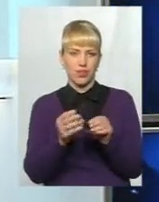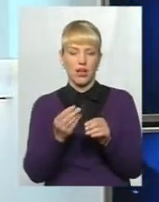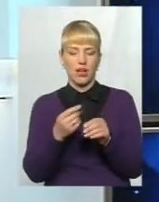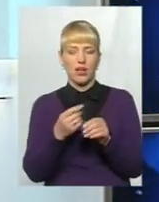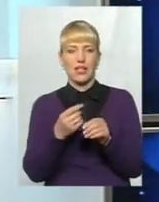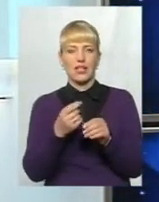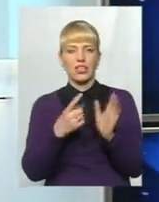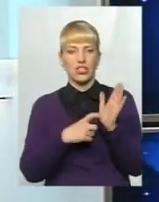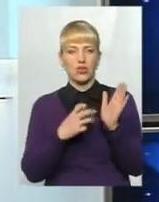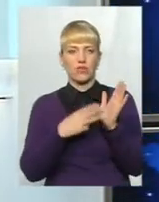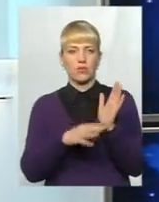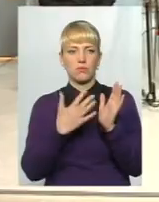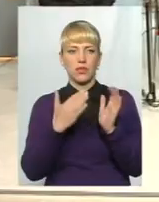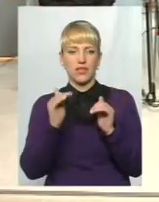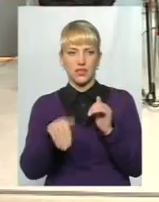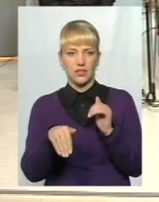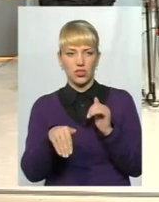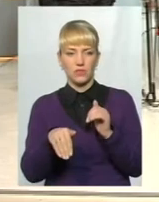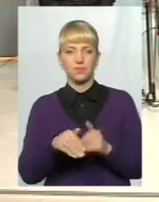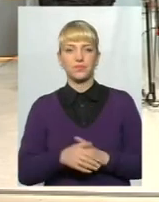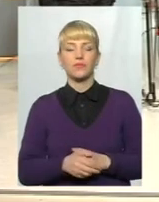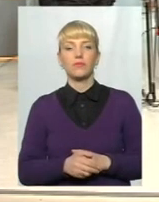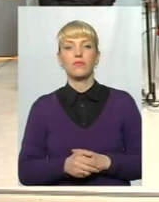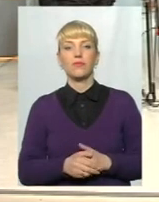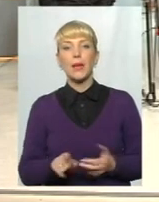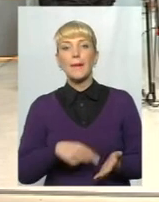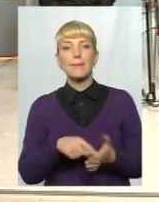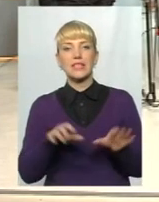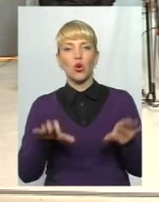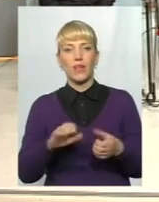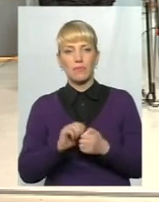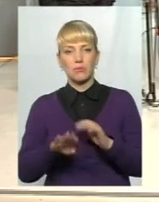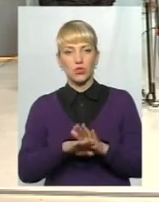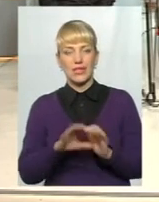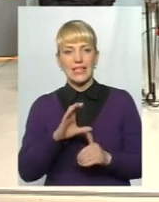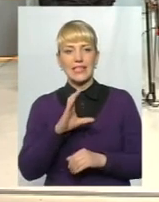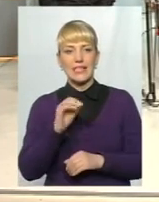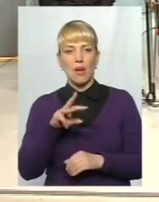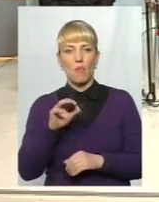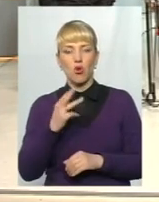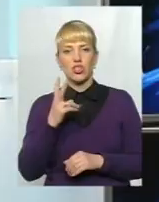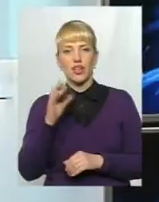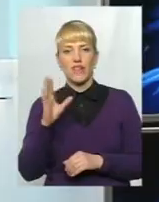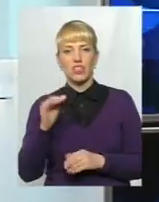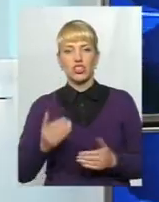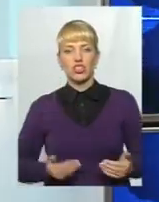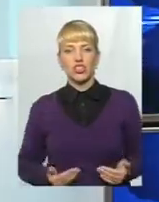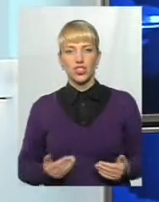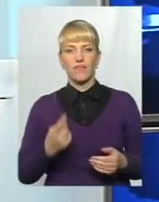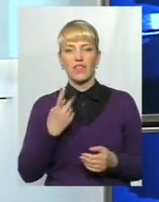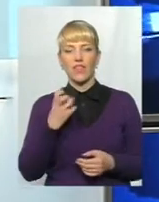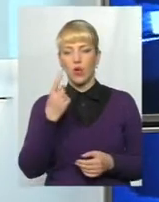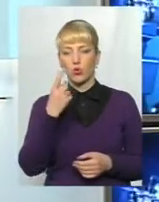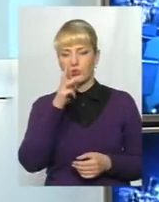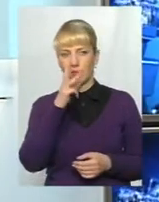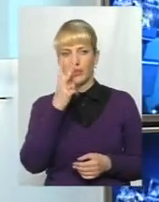дешевше, 785 тисяч гривень. Міський голова Кам'яця Подільського Михайло Семашкевич. Жив, по суті, на одну зароблату